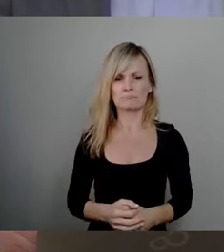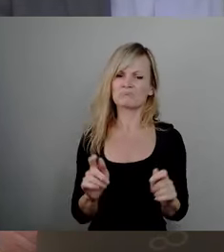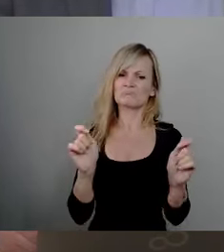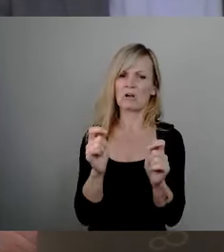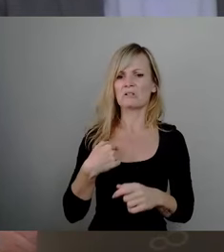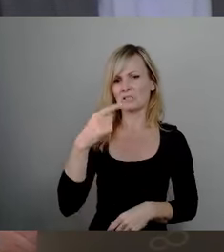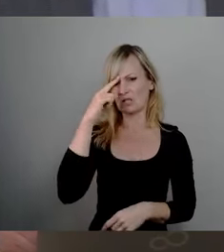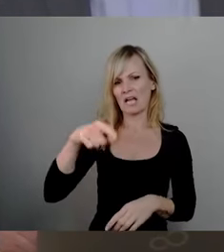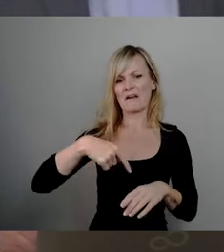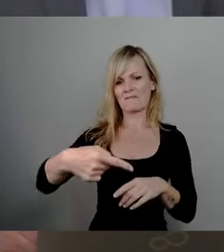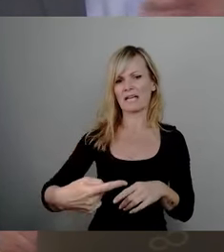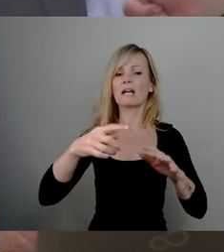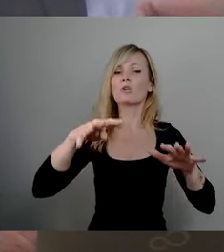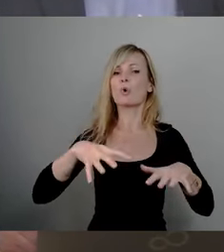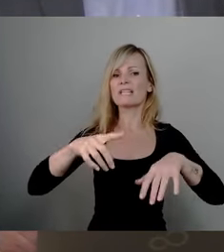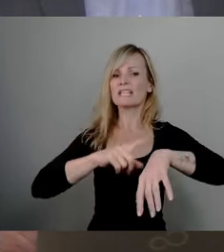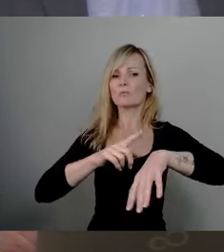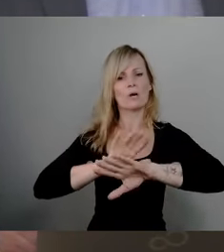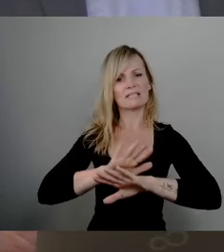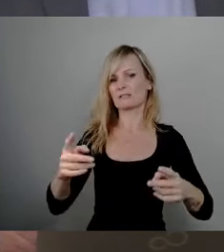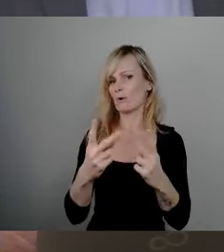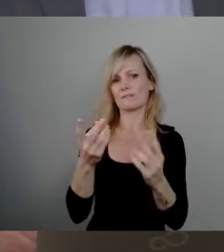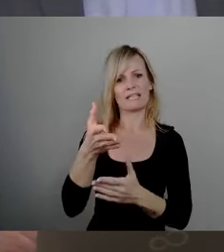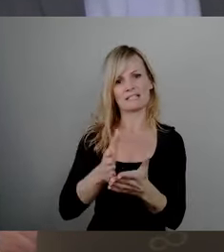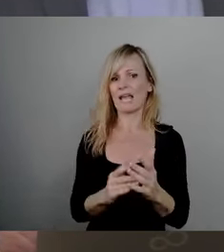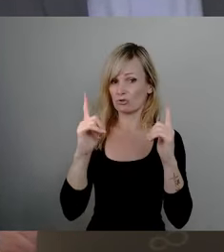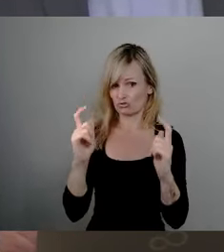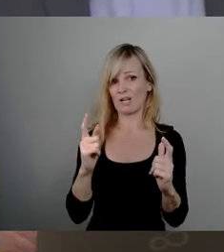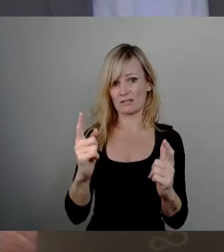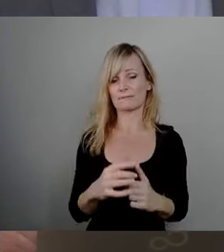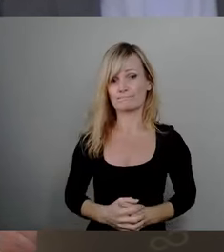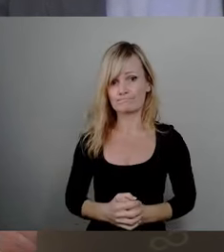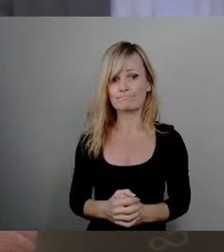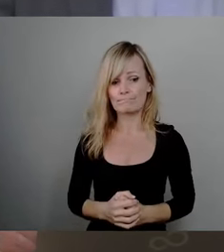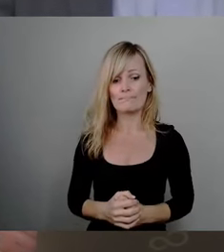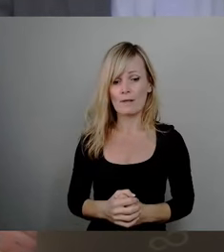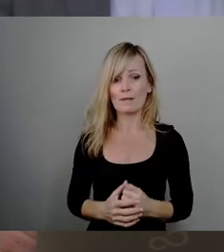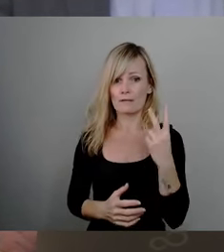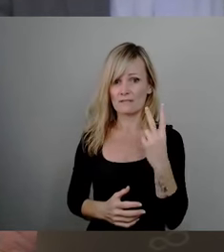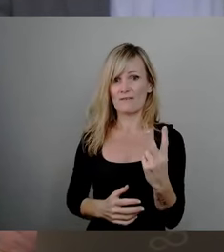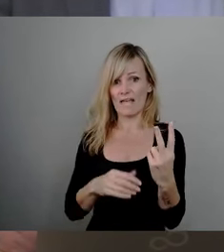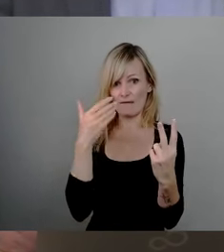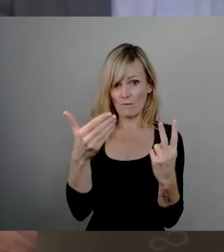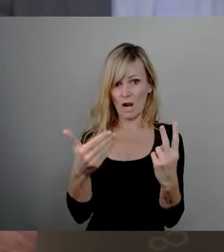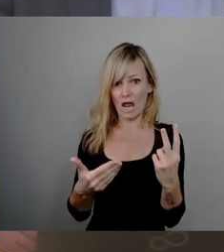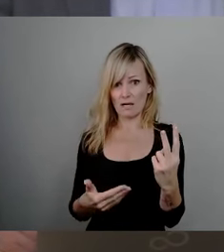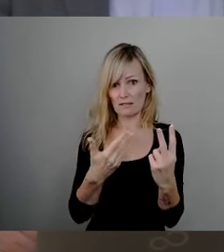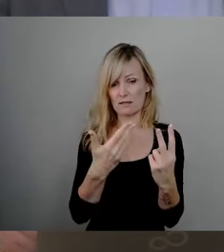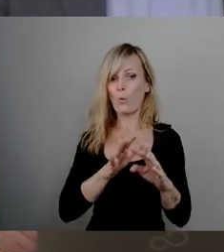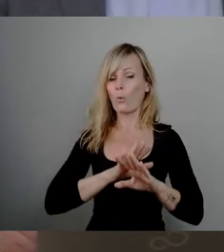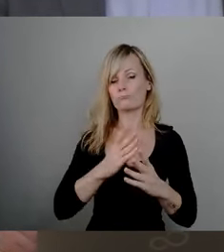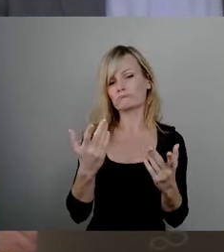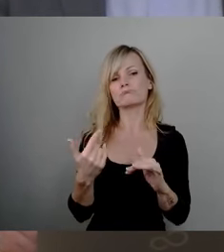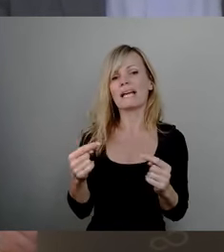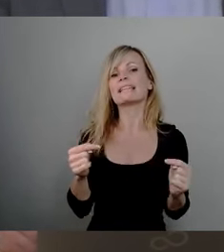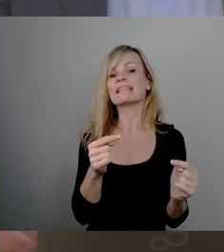weiter, erst mal im nicht öffentlichen Teil starten, um die zwei Vorlagen, die wir eh ohne Debatte haben, aber dass